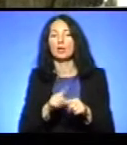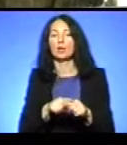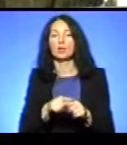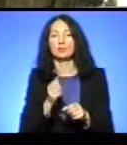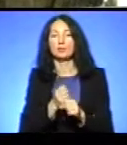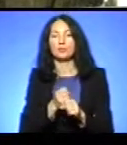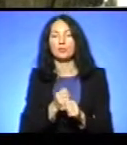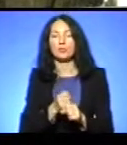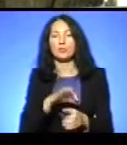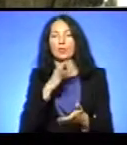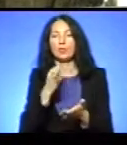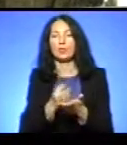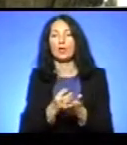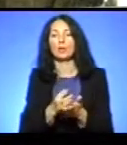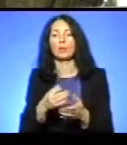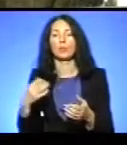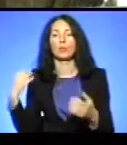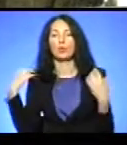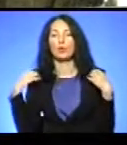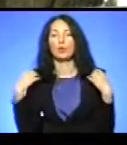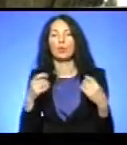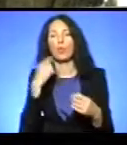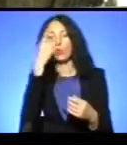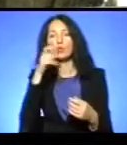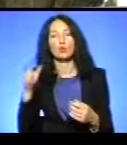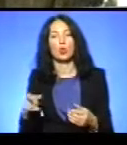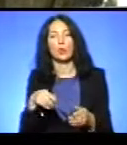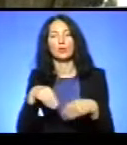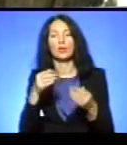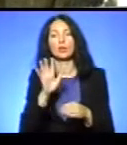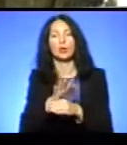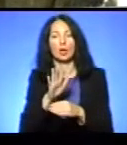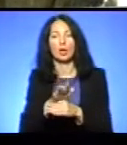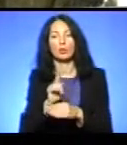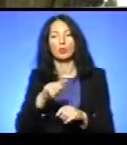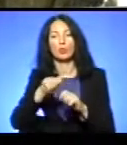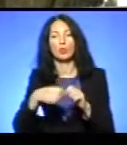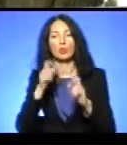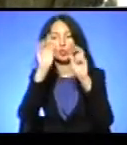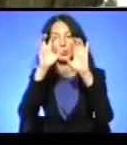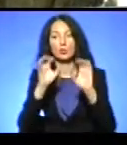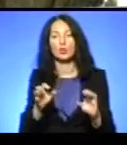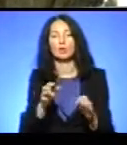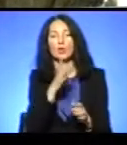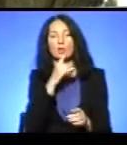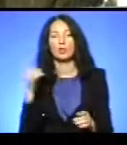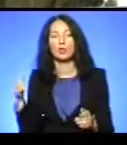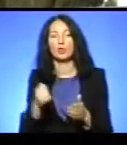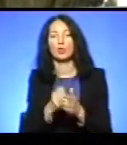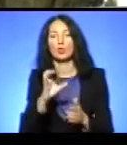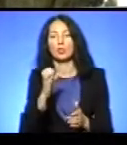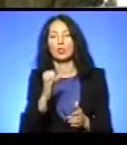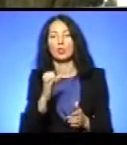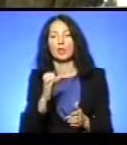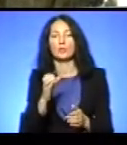Відповідальним посадовим особам надано приписи про недопущення порушень законодавства, тобто і термін до середи для